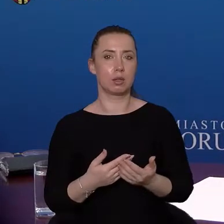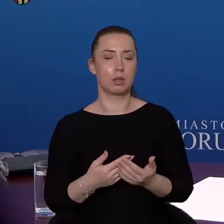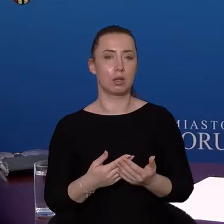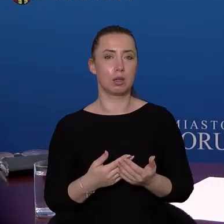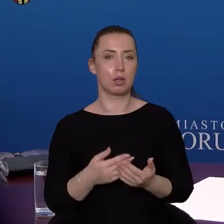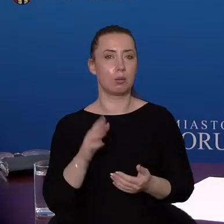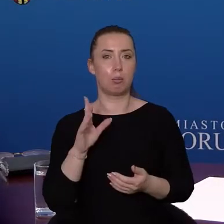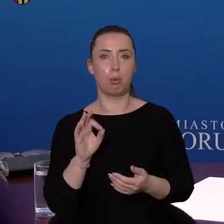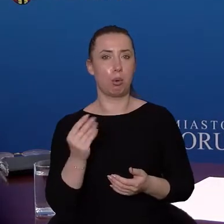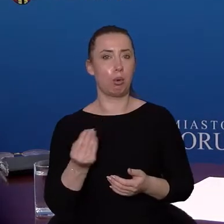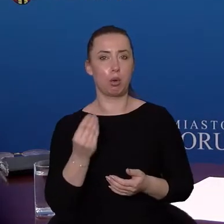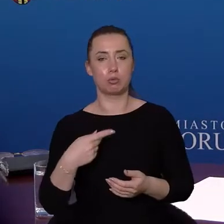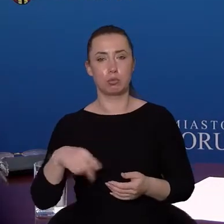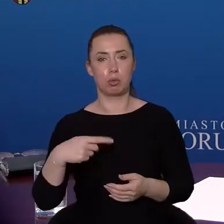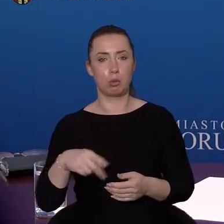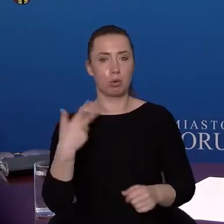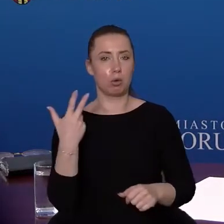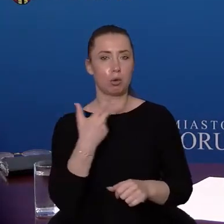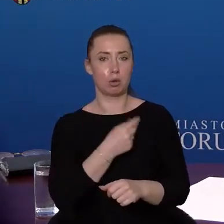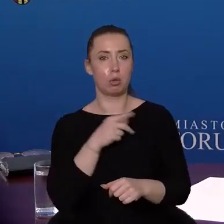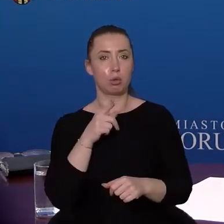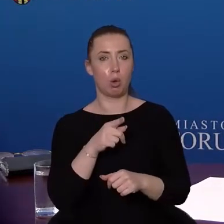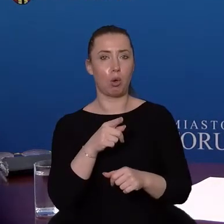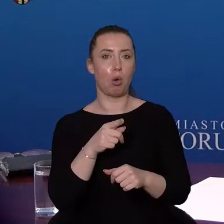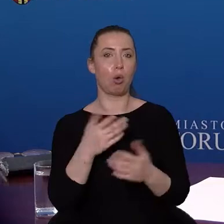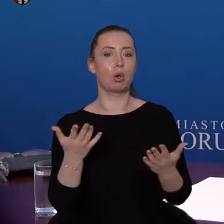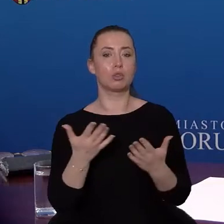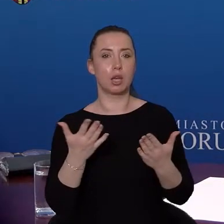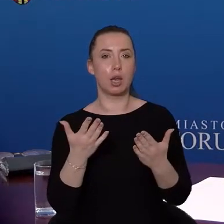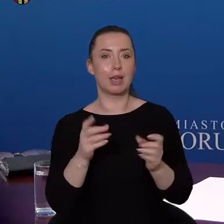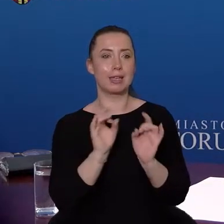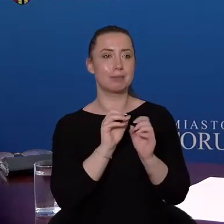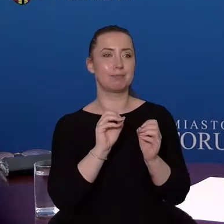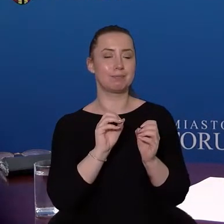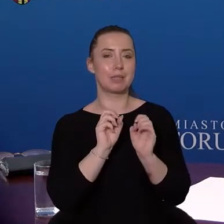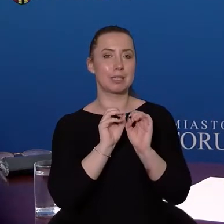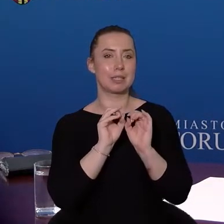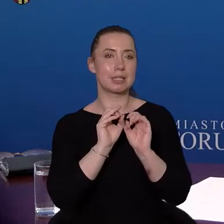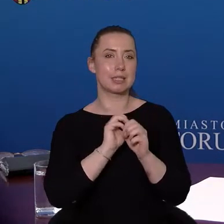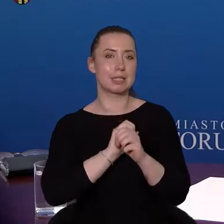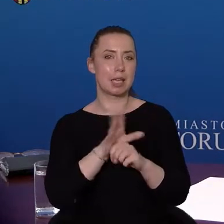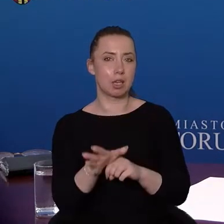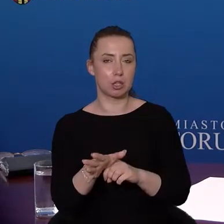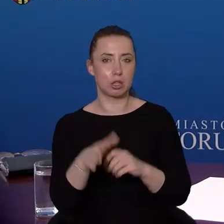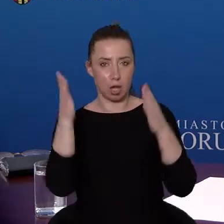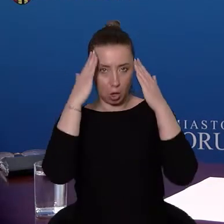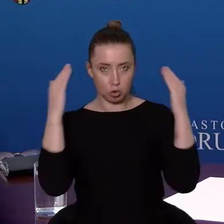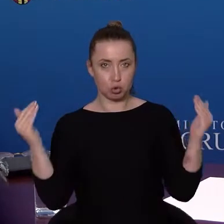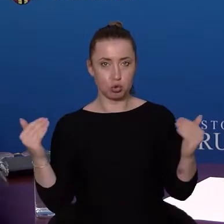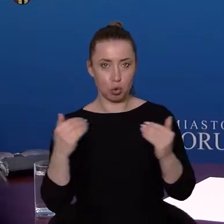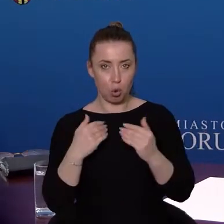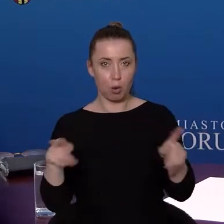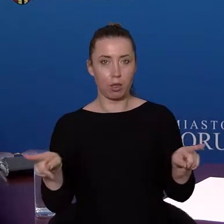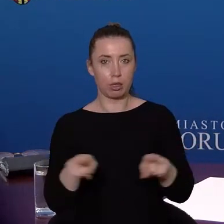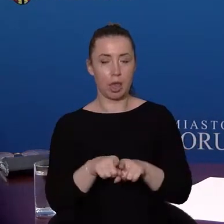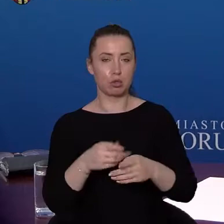możliwości zaszczepień, do zakażenia w szkołach i przedszkolach oraz żłobkach. Łącznie w